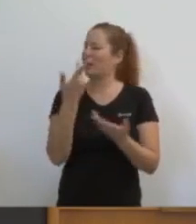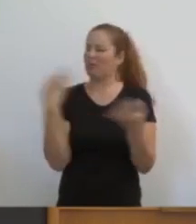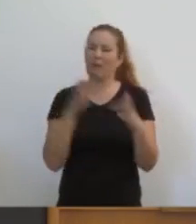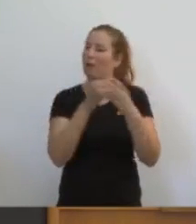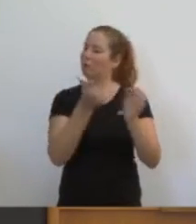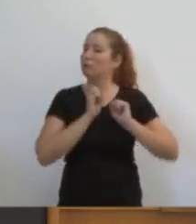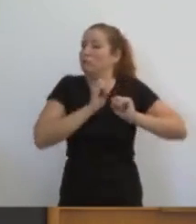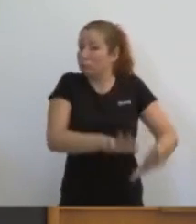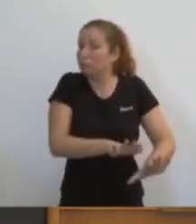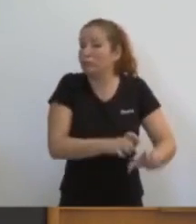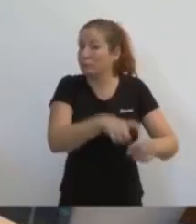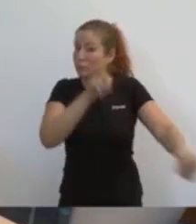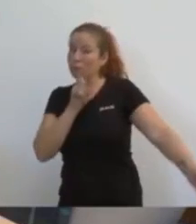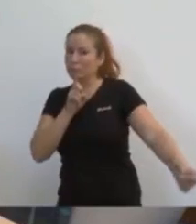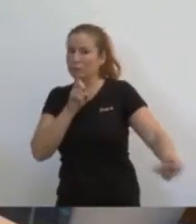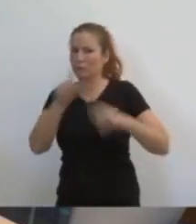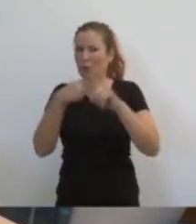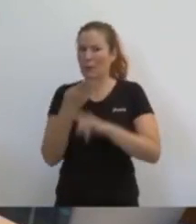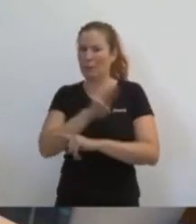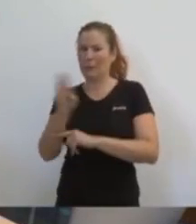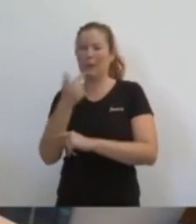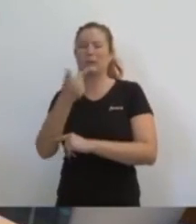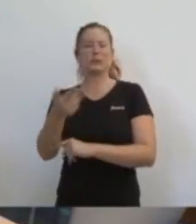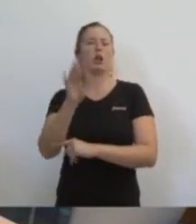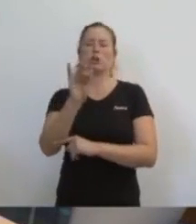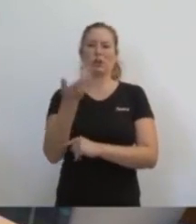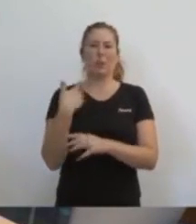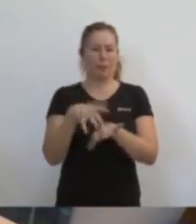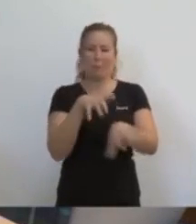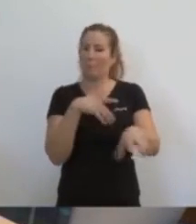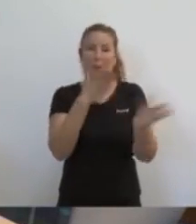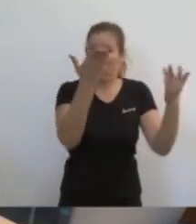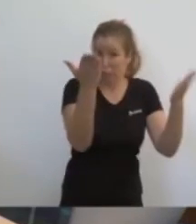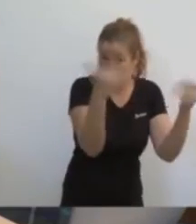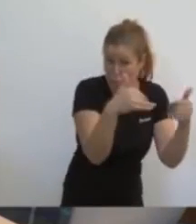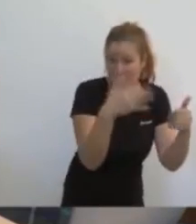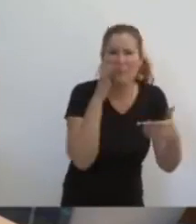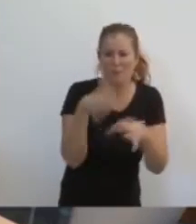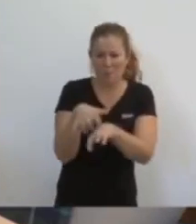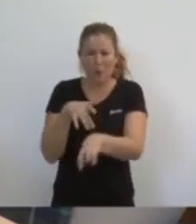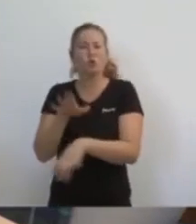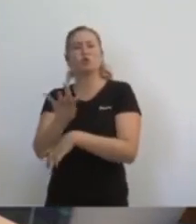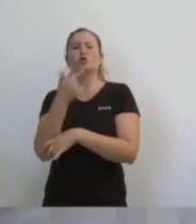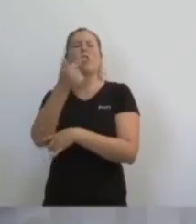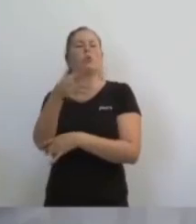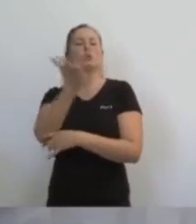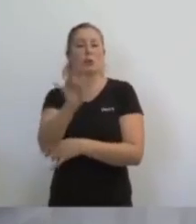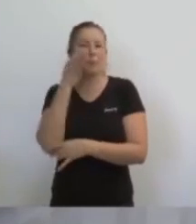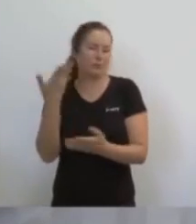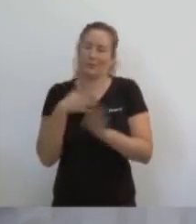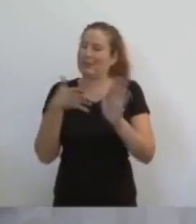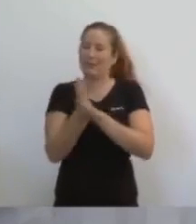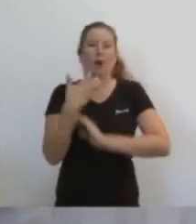tot el que diu el Partit Popular. És a dir, no treure majoria absoluta i tenir majoria absoluta és de ser bregadíssim, senyor César